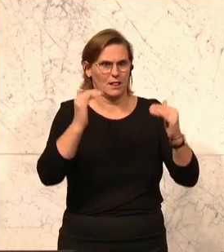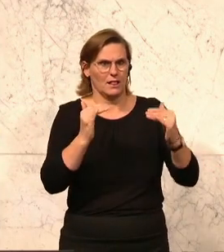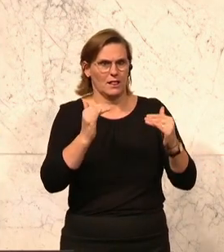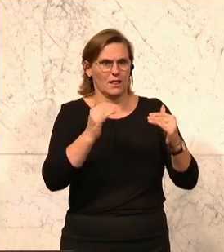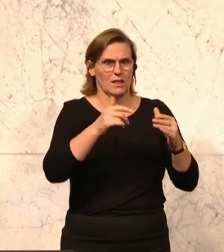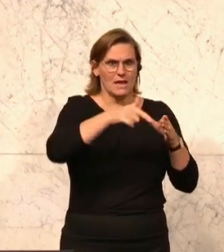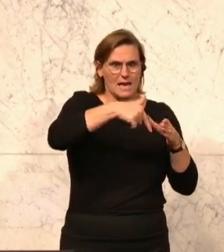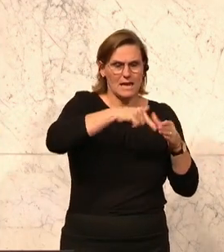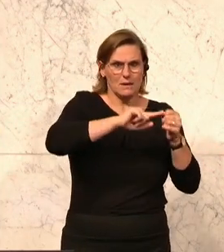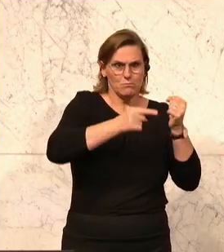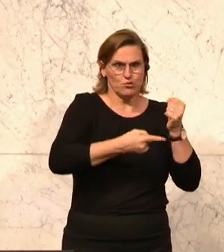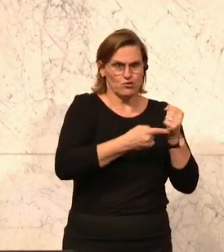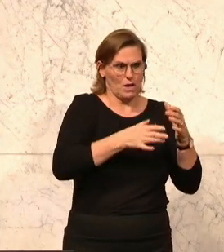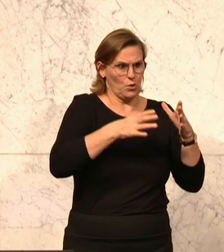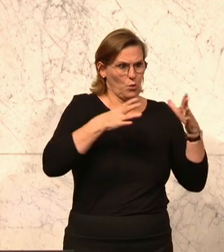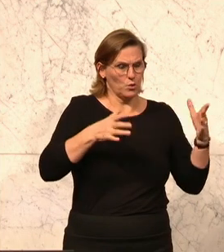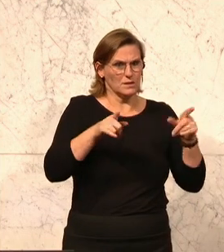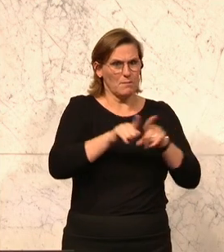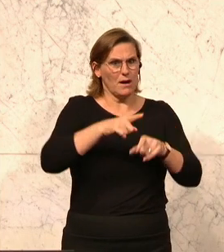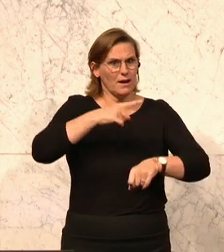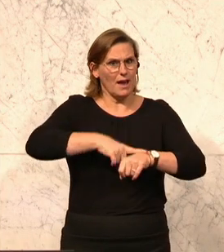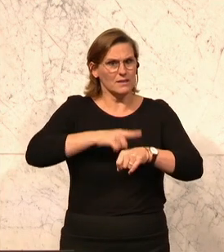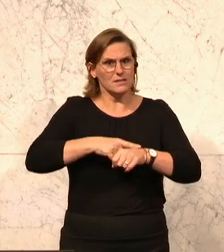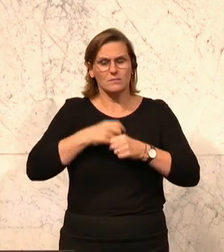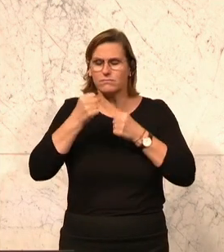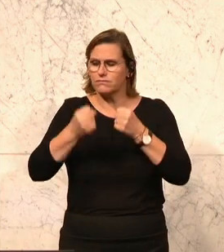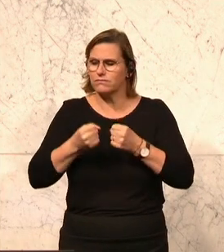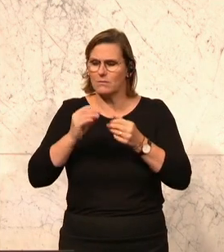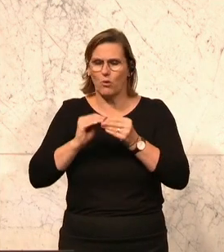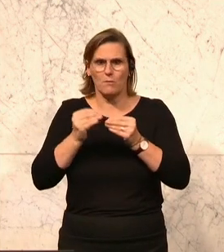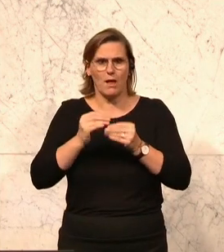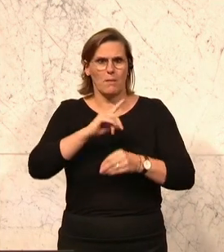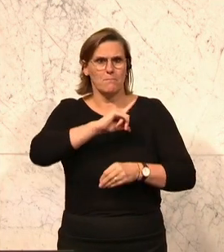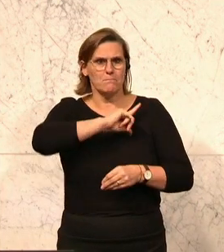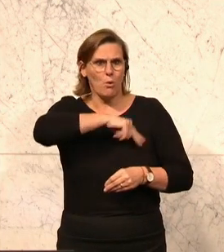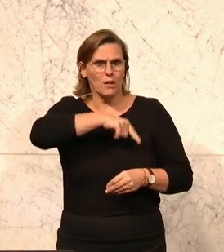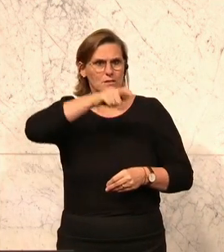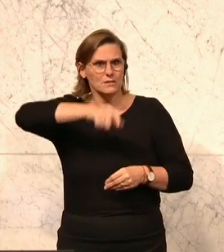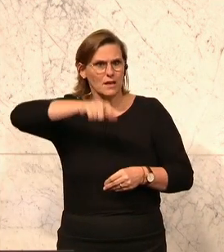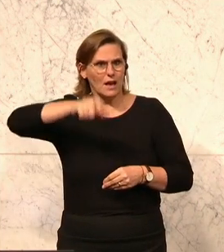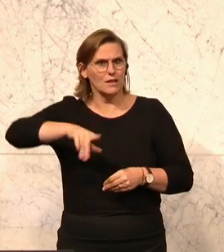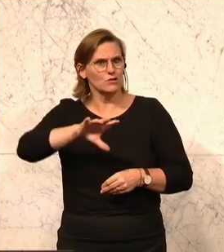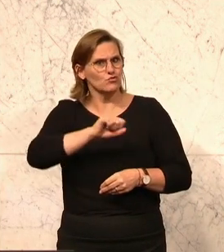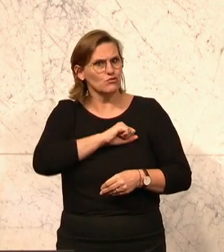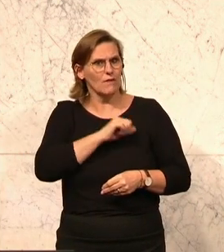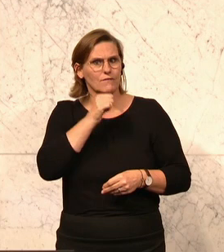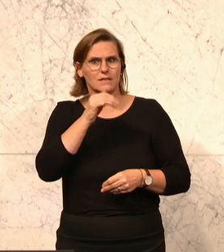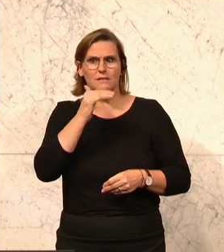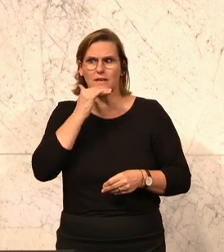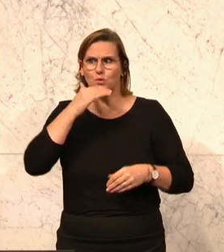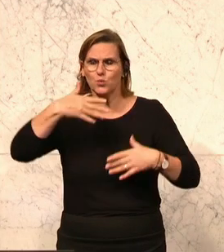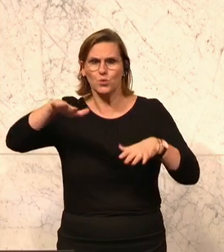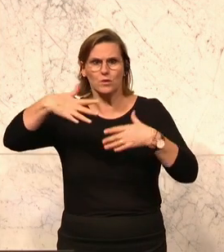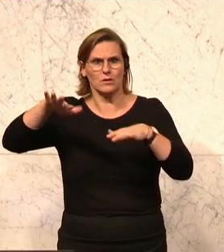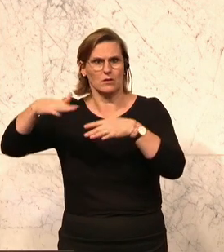und gleichzeitig massive Probleme bei der Polizei, bei den Polizistinnen und Polizisten. Wir schaffen es nicht, genug Polizistinnen und Polizisten auf die Straße zu